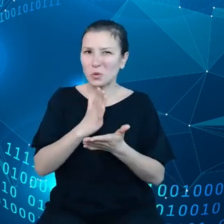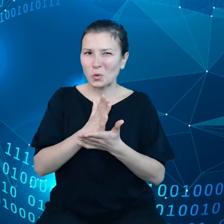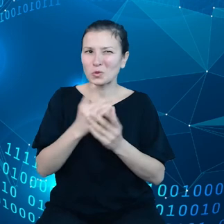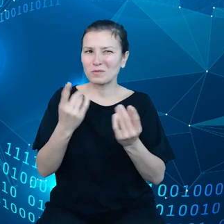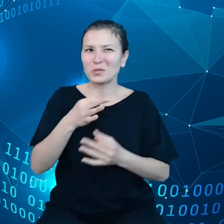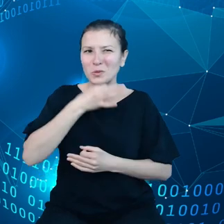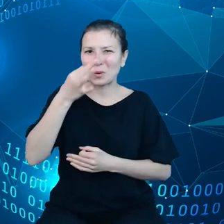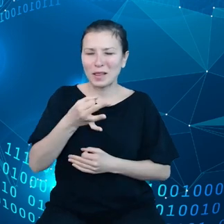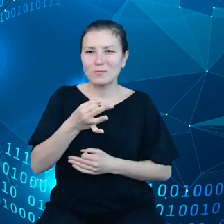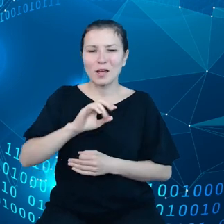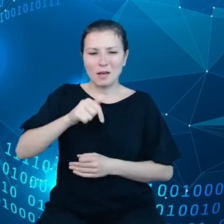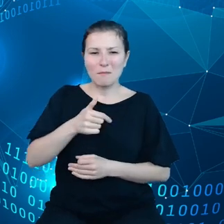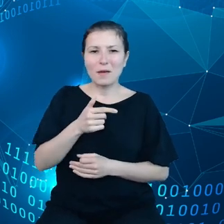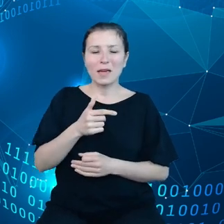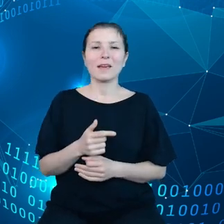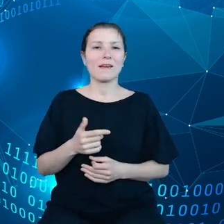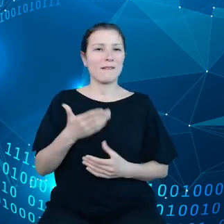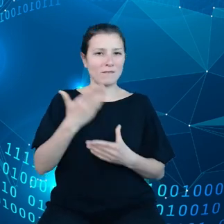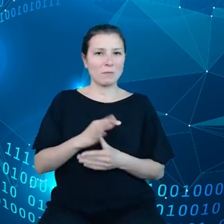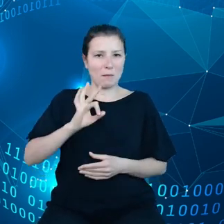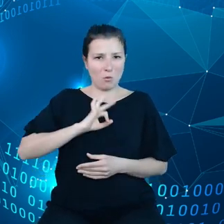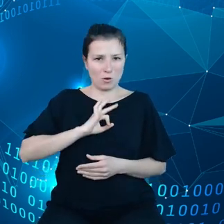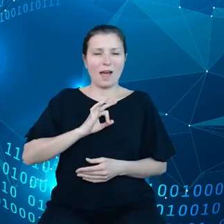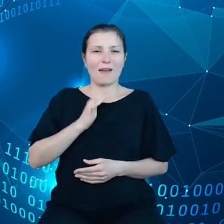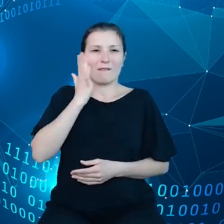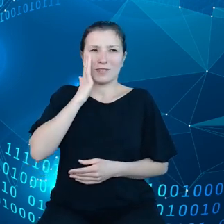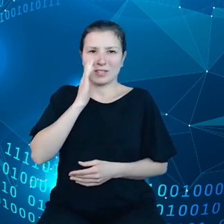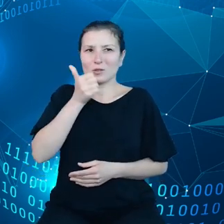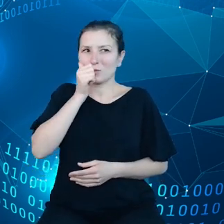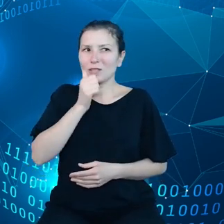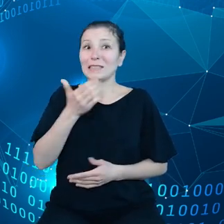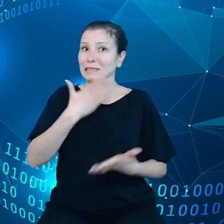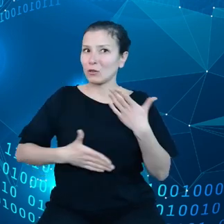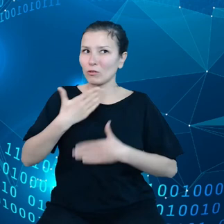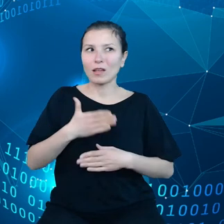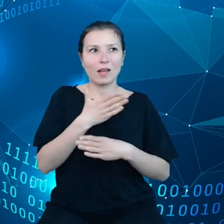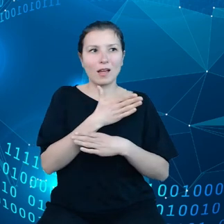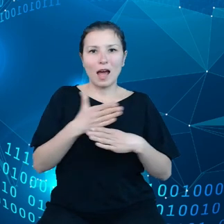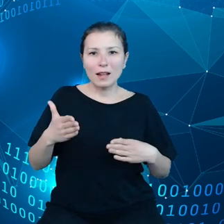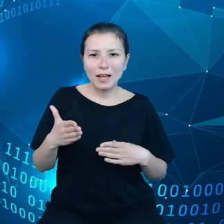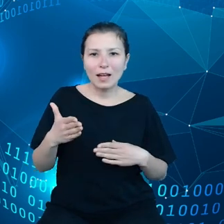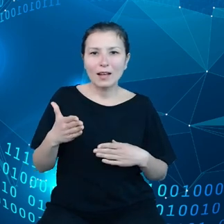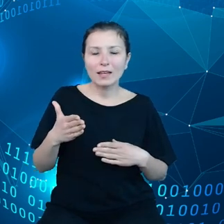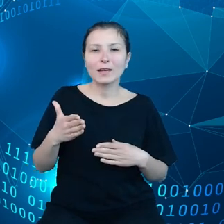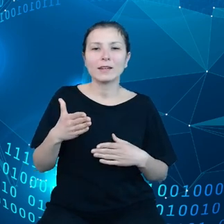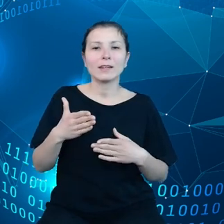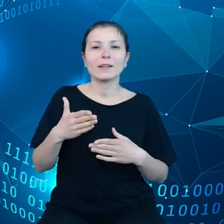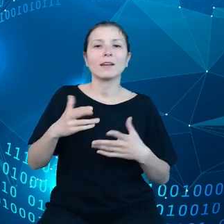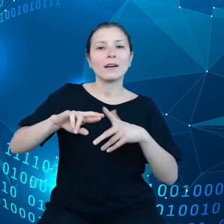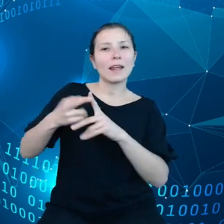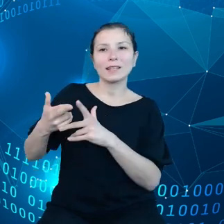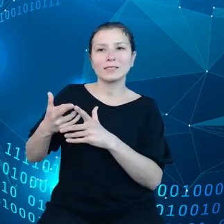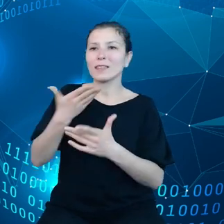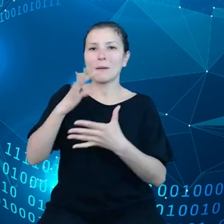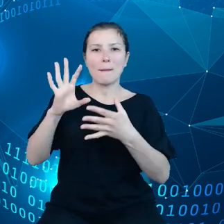Data widzimy to na co dzień i bardzo się tego cieszymy, ale dalej niepowiązane ze sobą rejestry